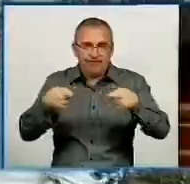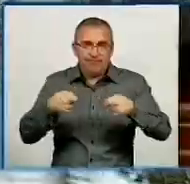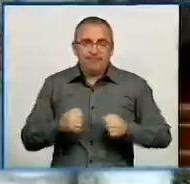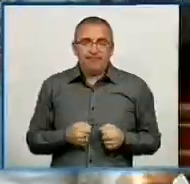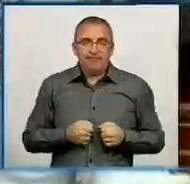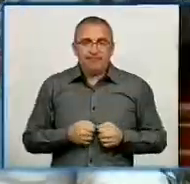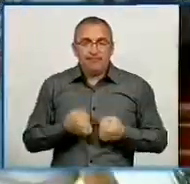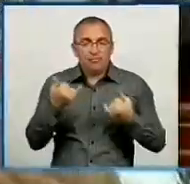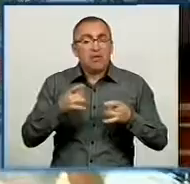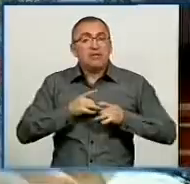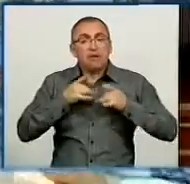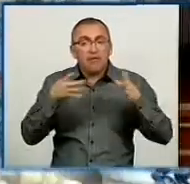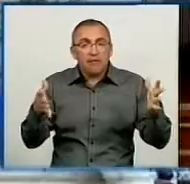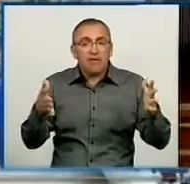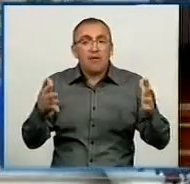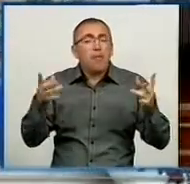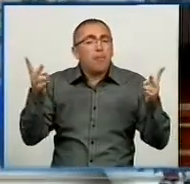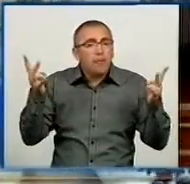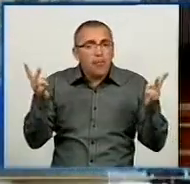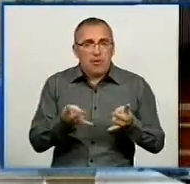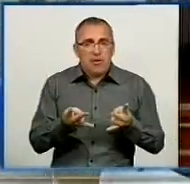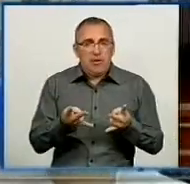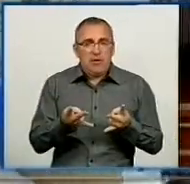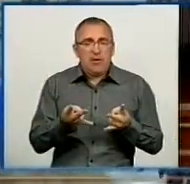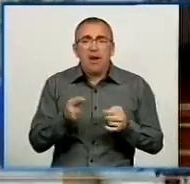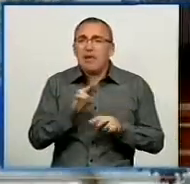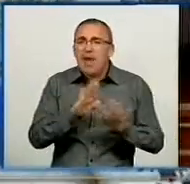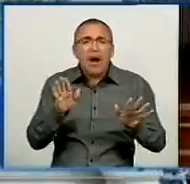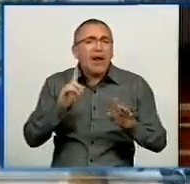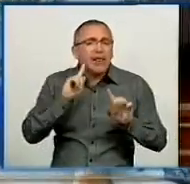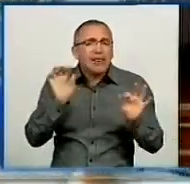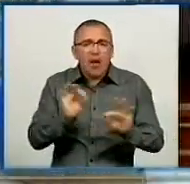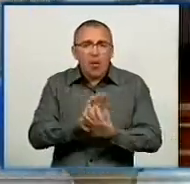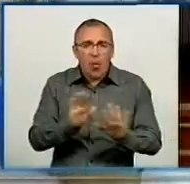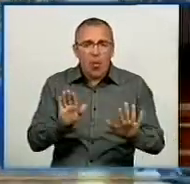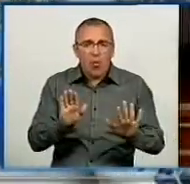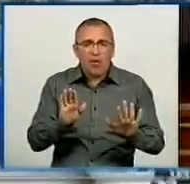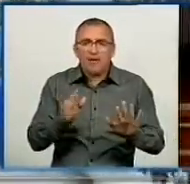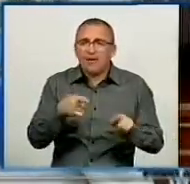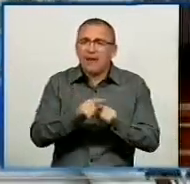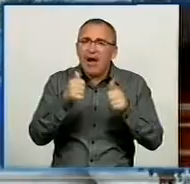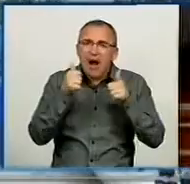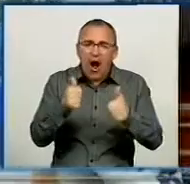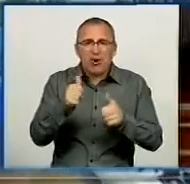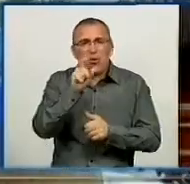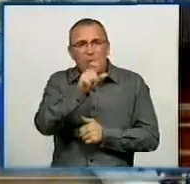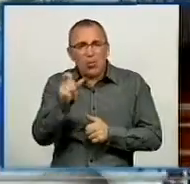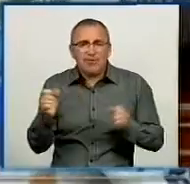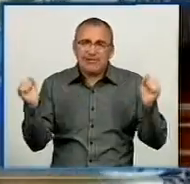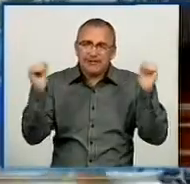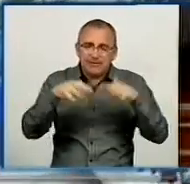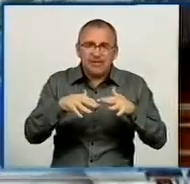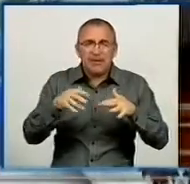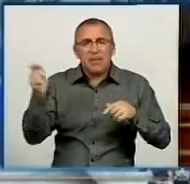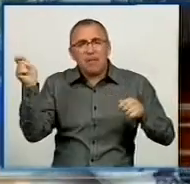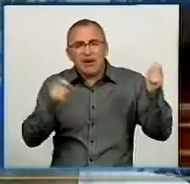Сьогодні свято, як ніколи воно потрібне. Як ніколи. Тому що, подивіться, які гарні люди зібралися. І люди приїхали